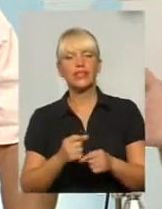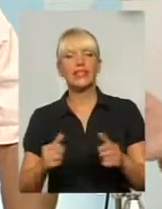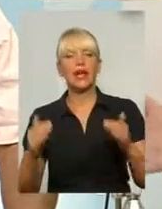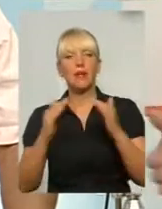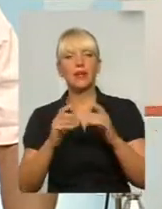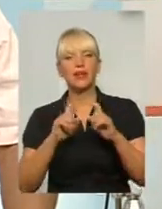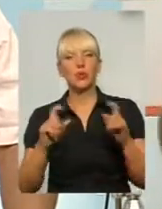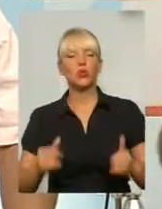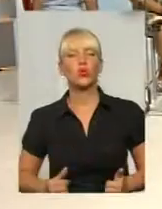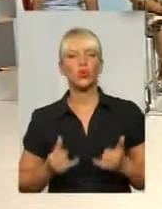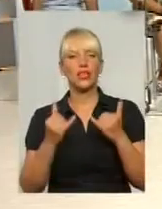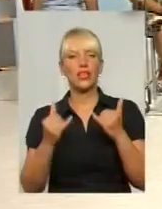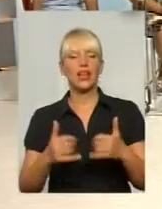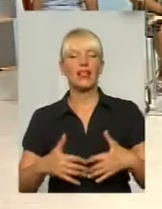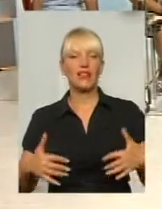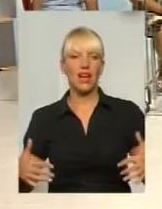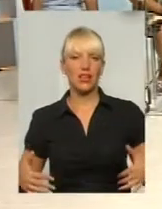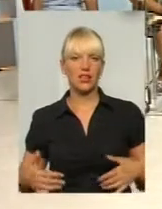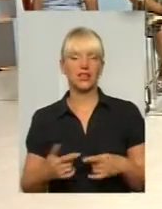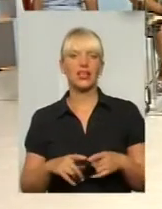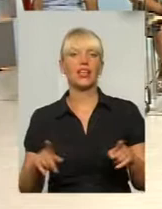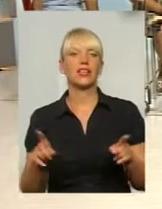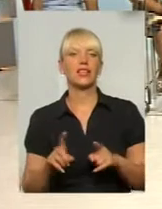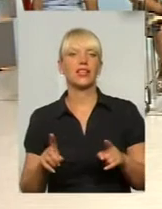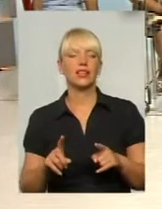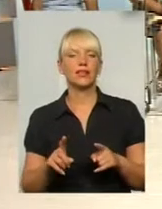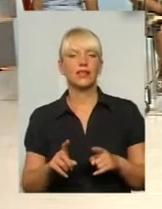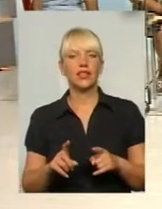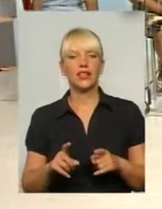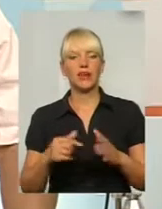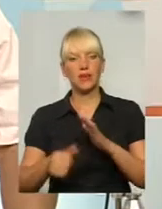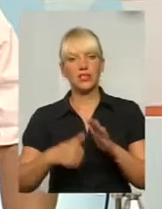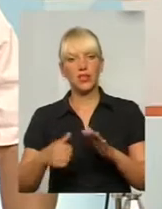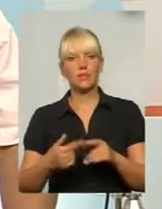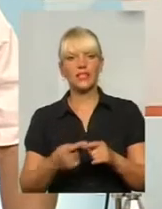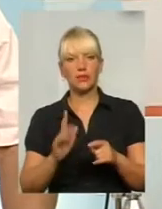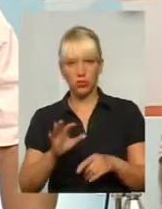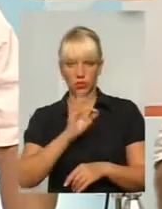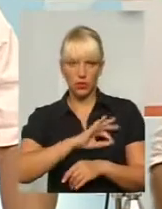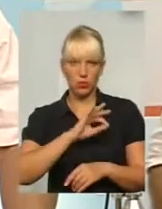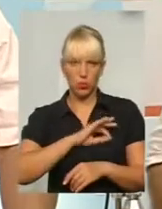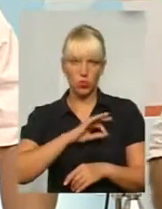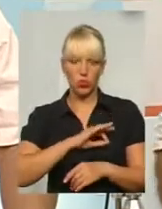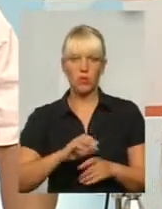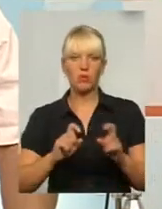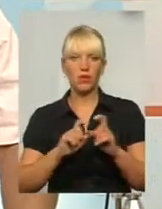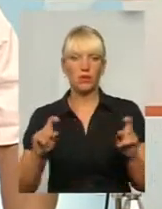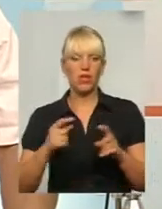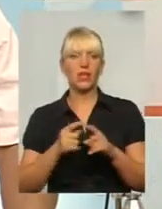які є, і створити перспективу. Але це буде прибуткова організація? Це не буде. Це підприємство, яке має